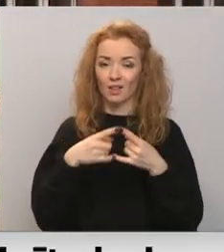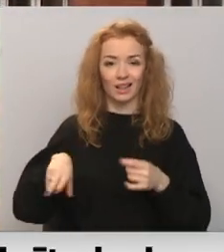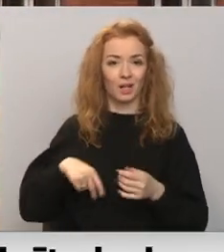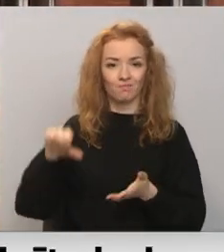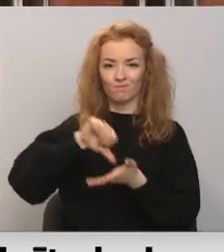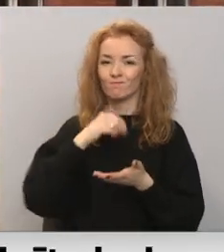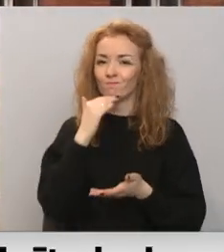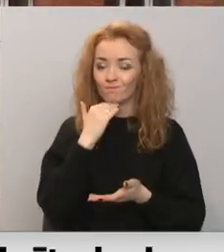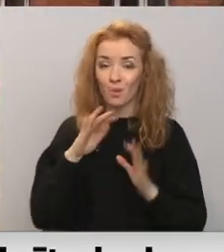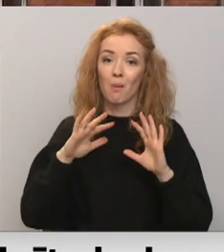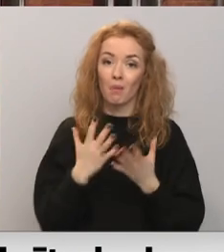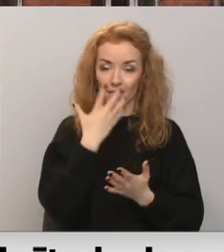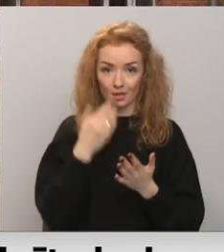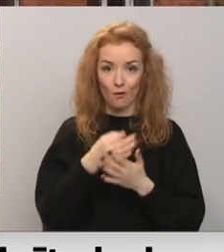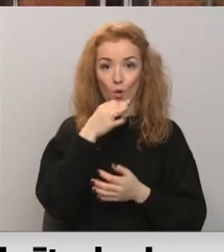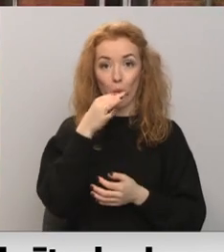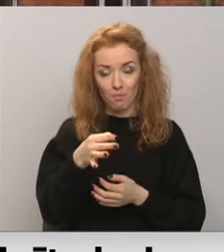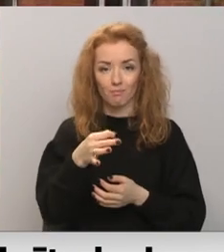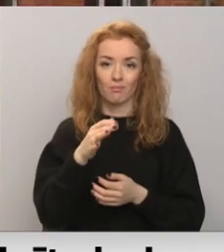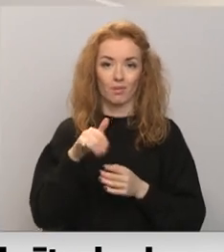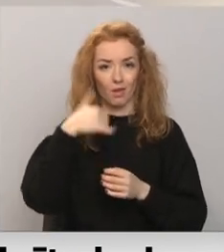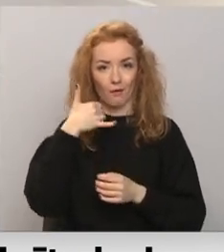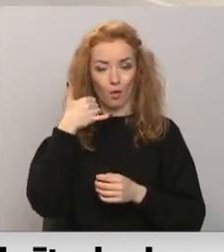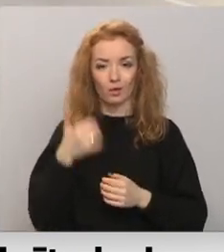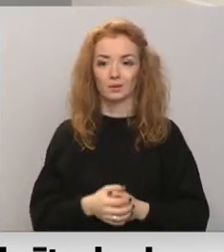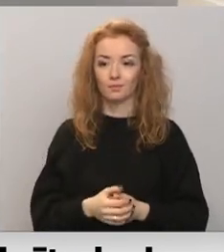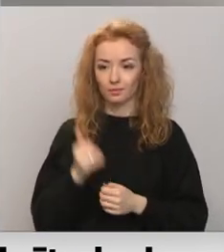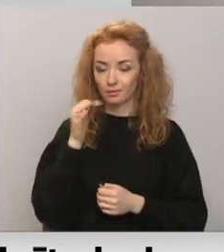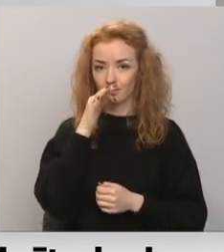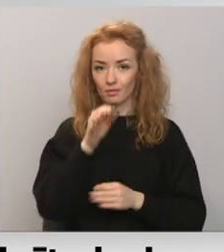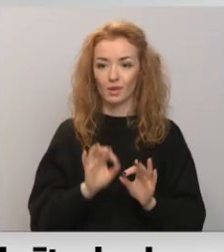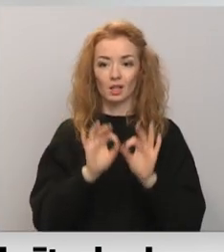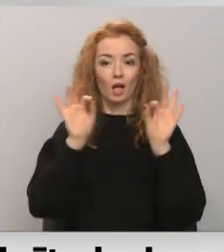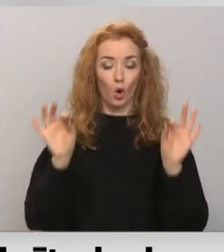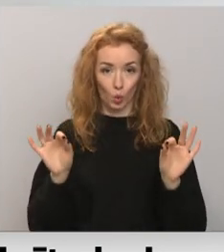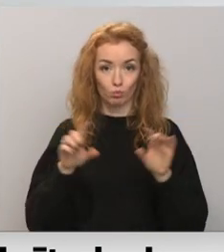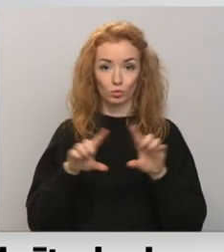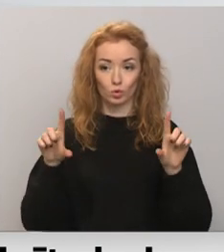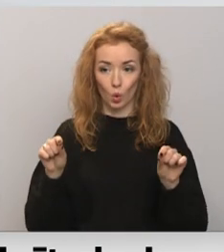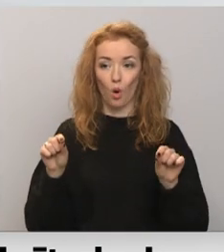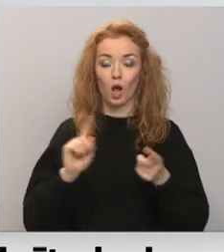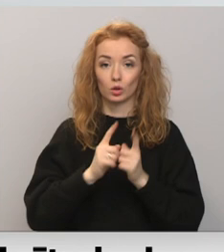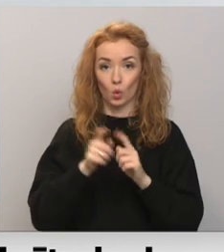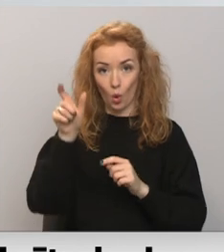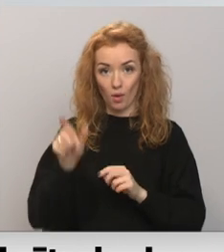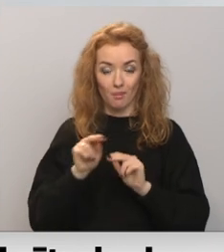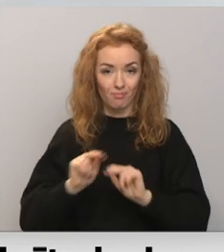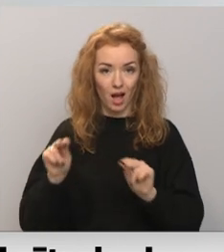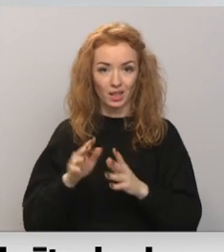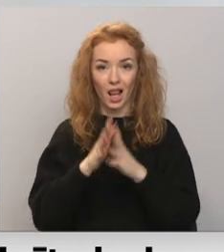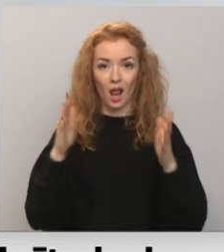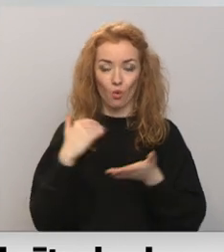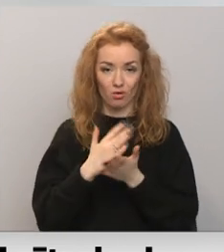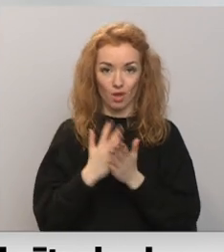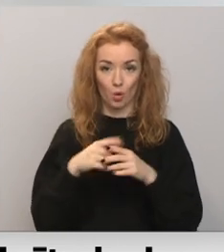nepiekrīt, bet savu komentāris niec pa telefonu. Sākumskolā, kur skolotāji, kas māca vielāko daļu priekšmet